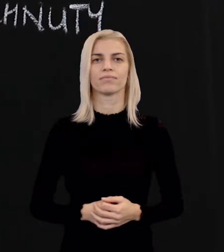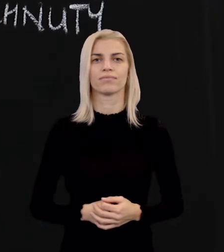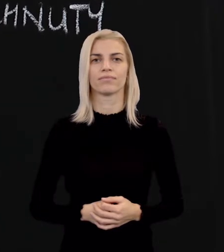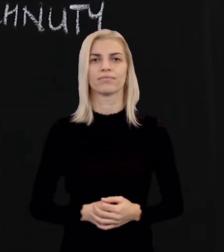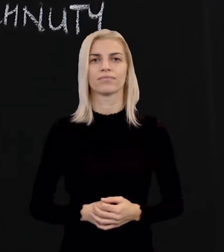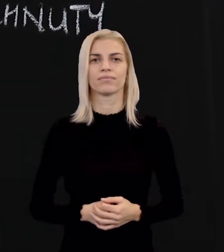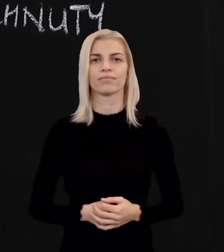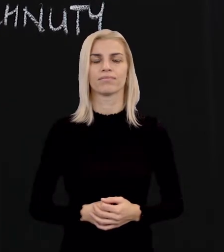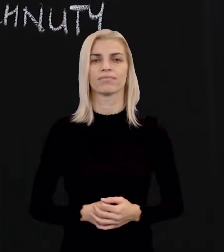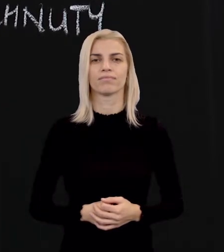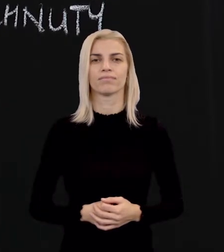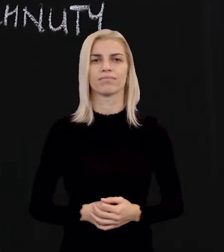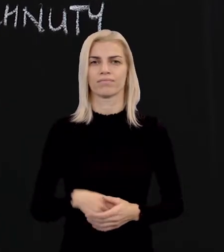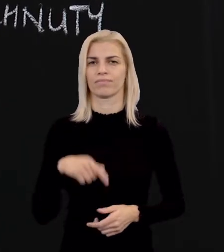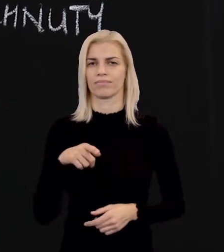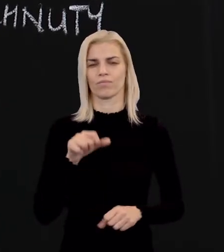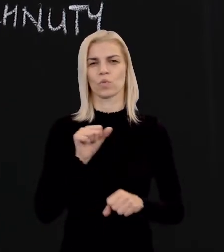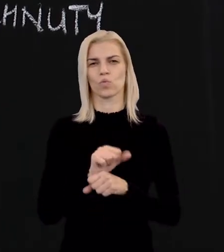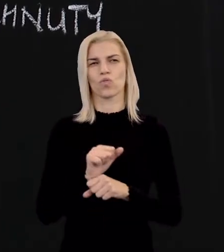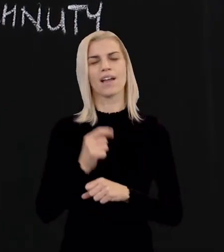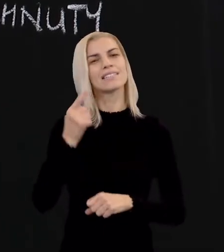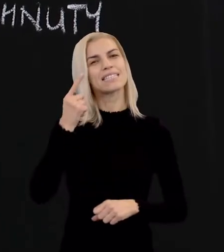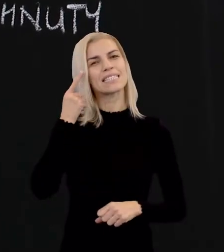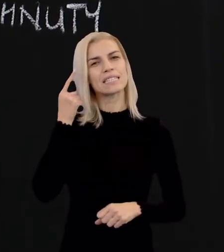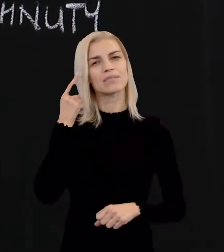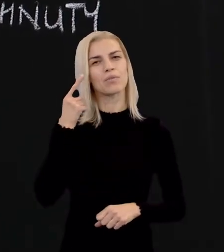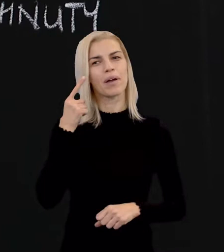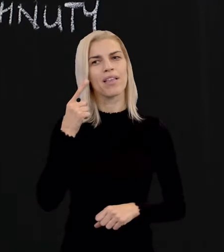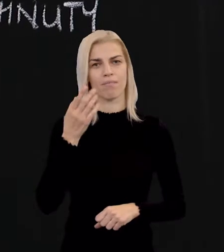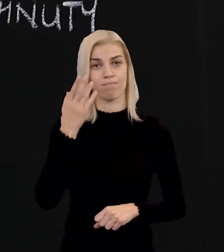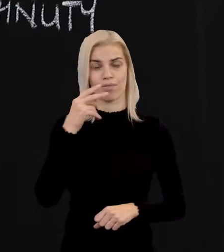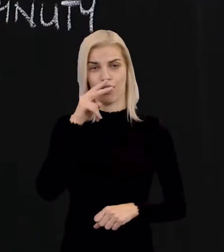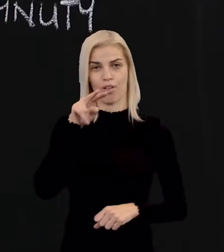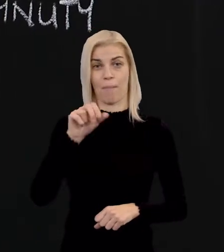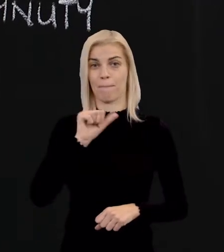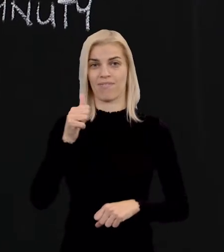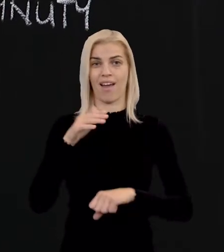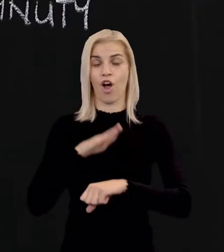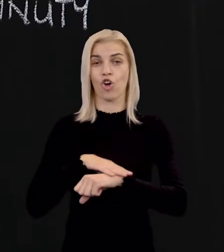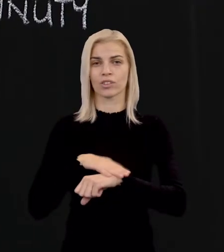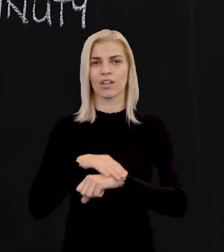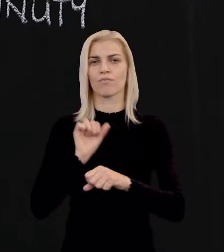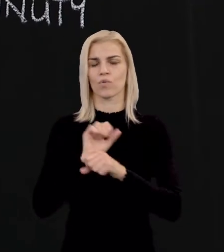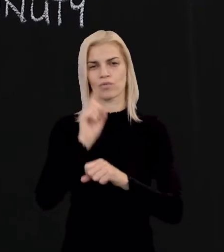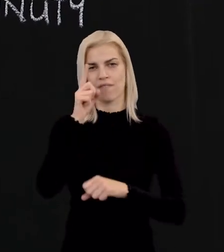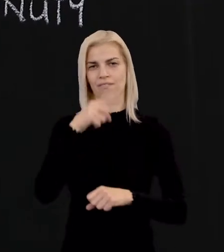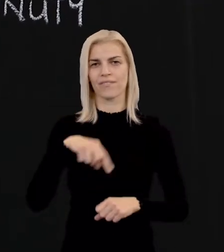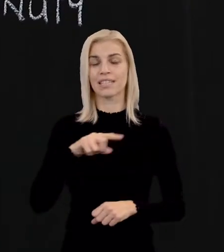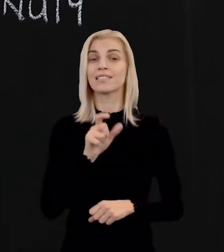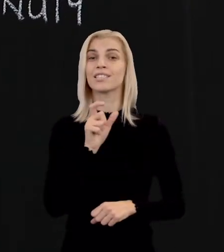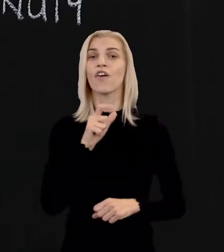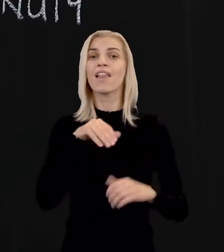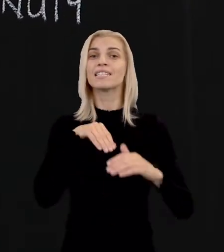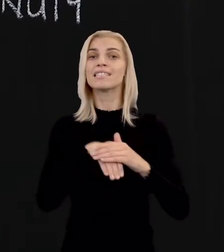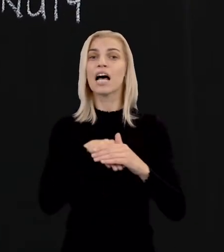A ak si pozorne spomeniete, alebo pamäte, ste nám pozorne sledovali pri prvej hodine, tak viete, že slovnú zásobu